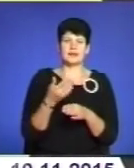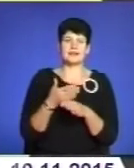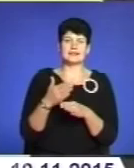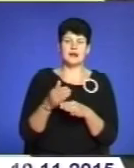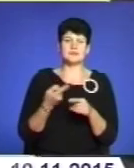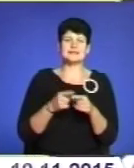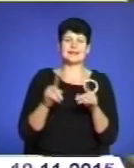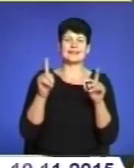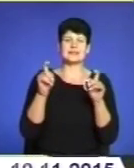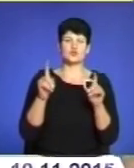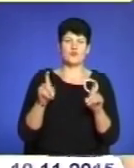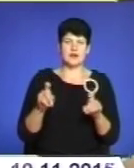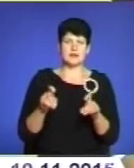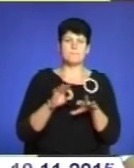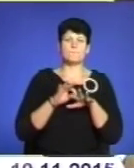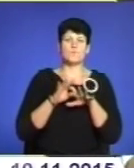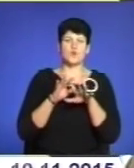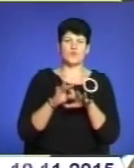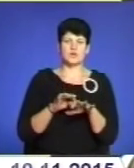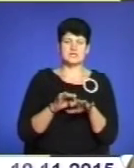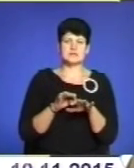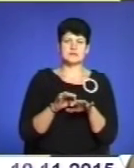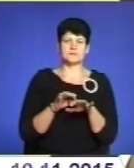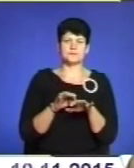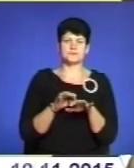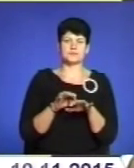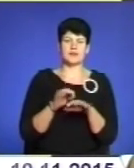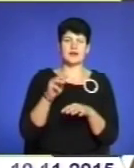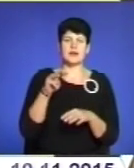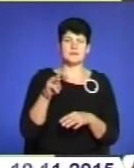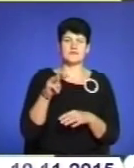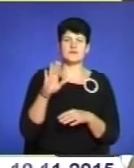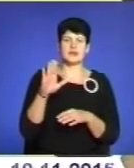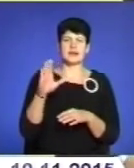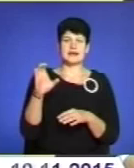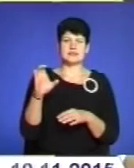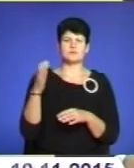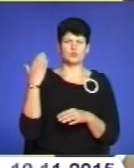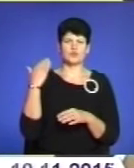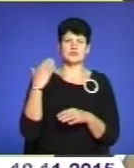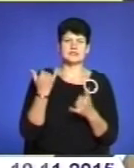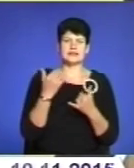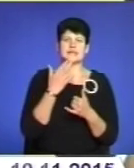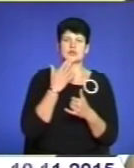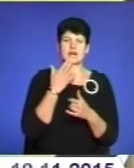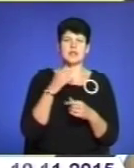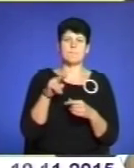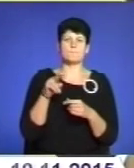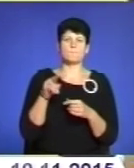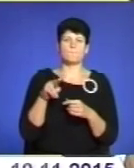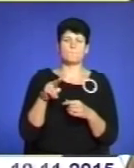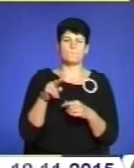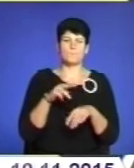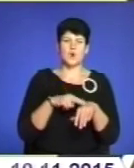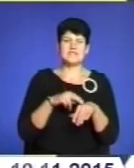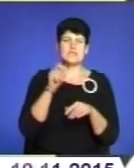тестування. Тестування проводиться через МВС, бувши зараз через Національну поліцію України.